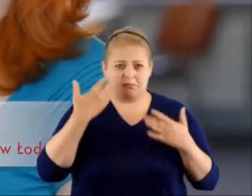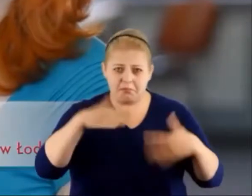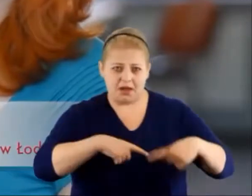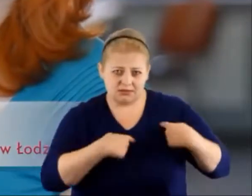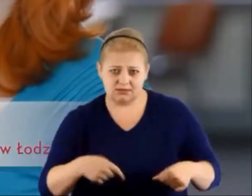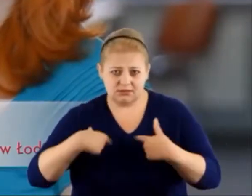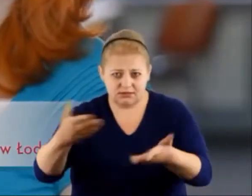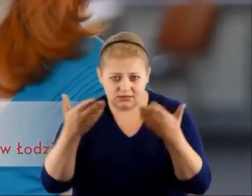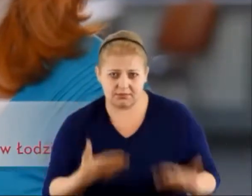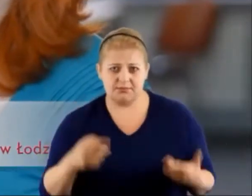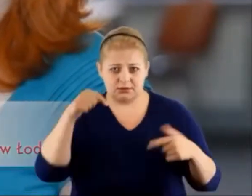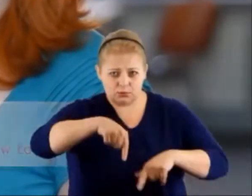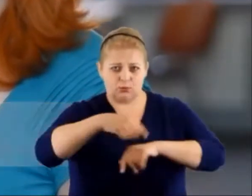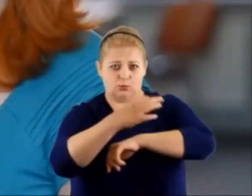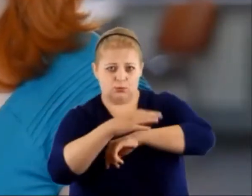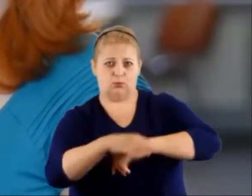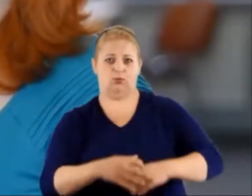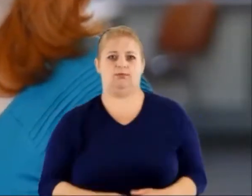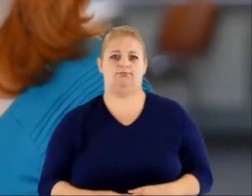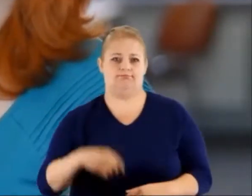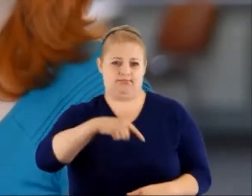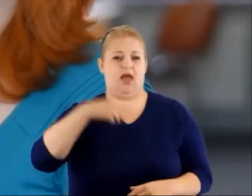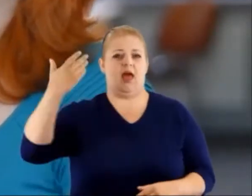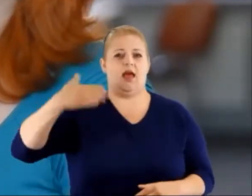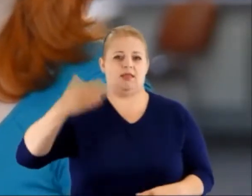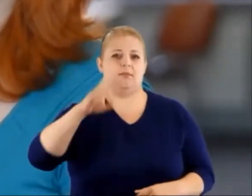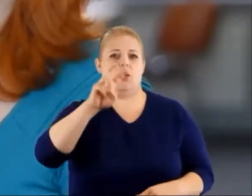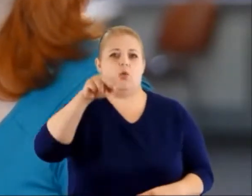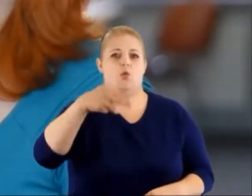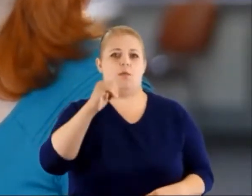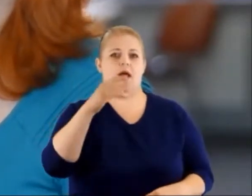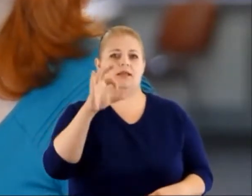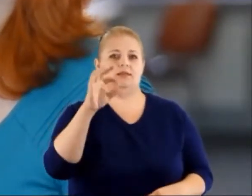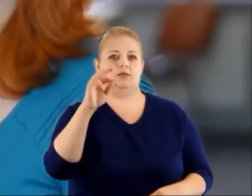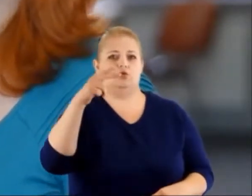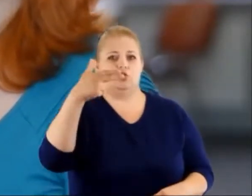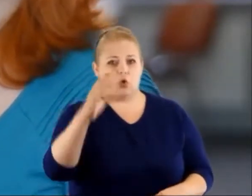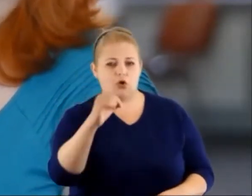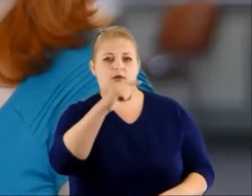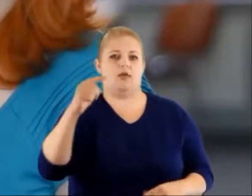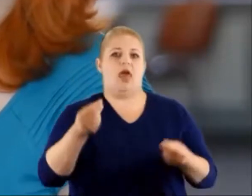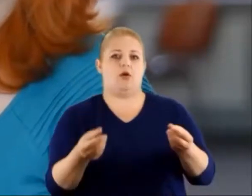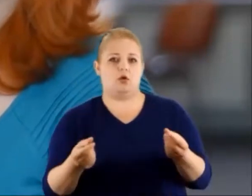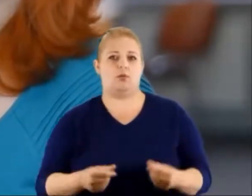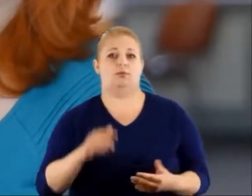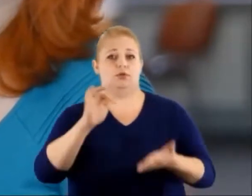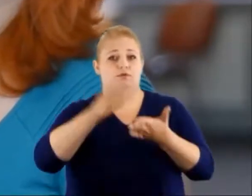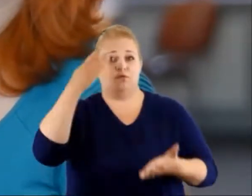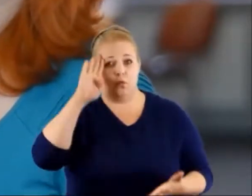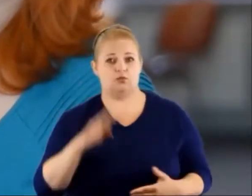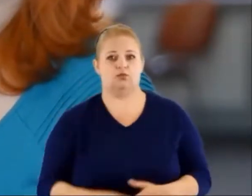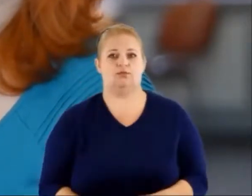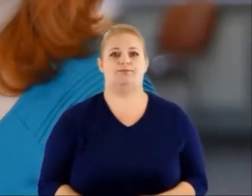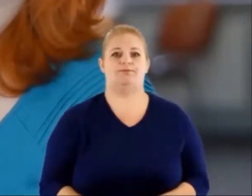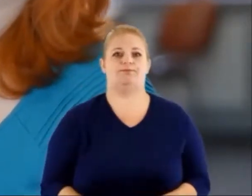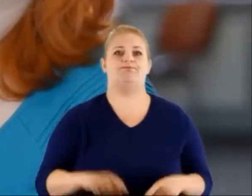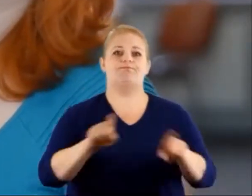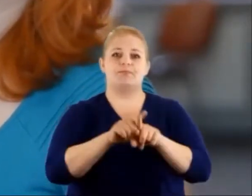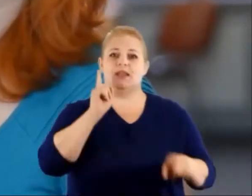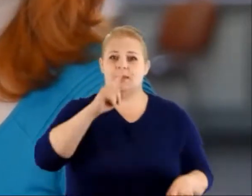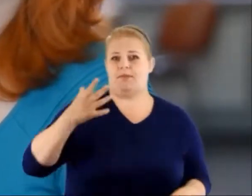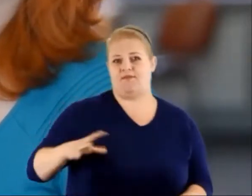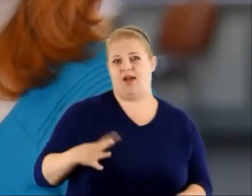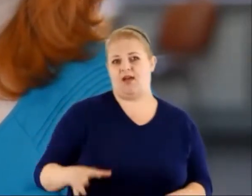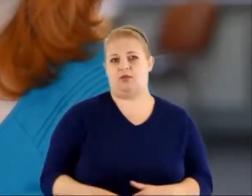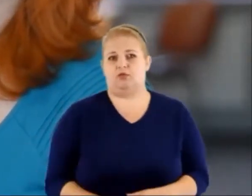bardzo serdecznie zachęcam do studiowania na Akademii Humanistycznej i Ekonomicznej w Łodzi. Naprawdę warto, podnosi to